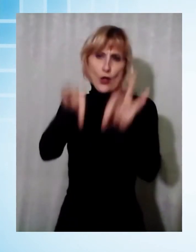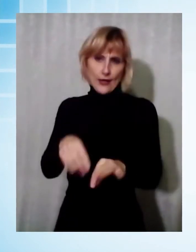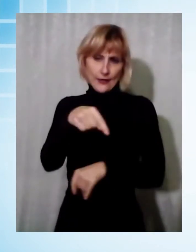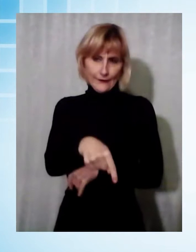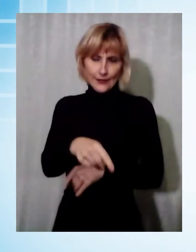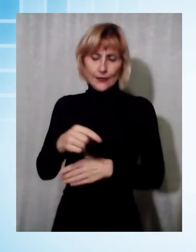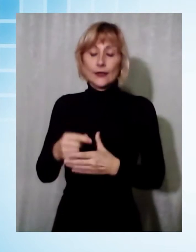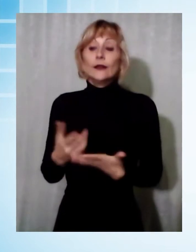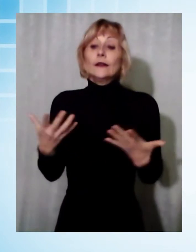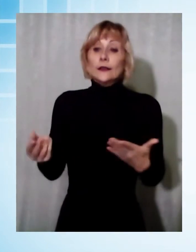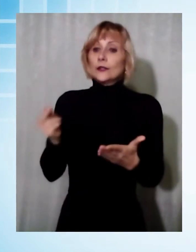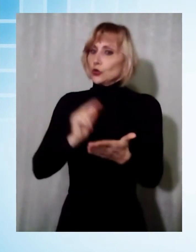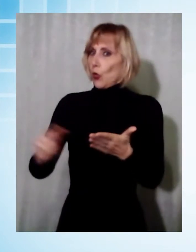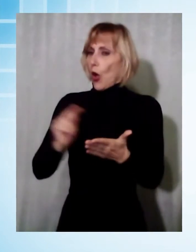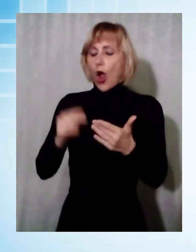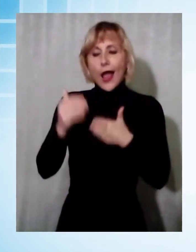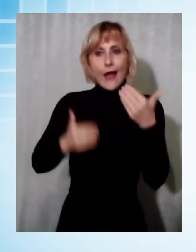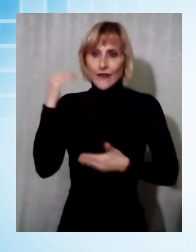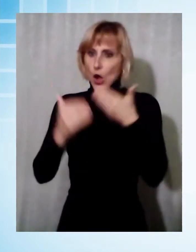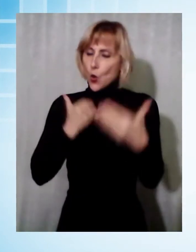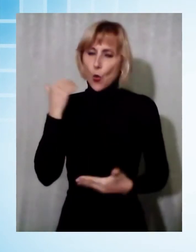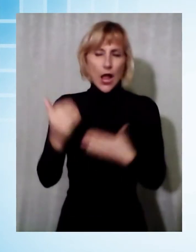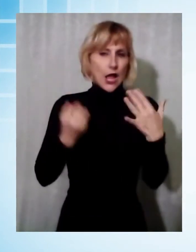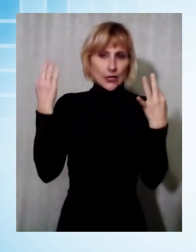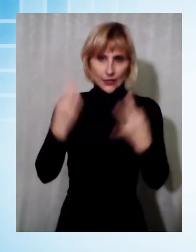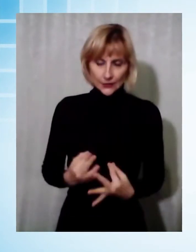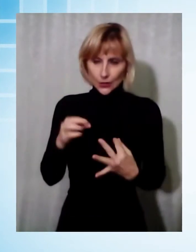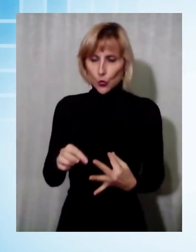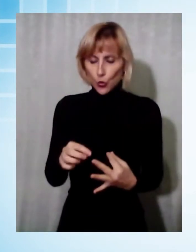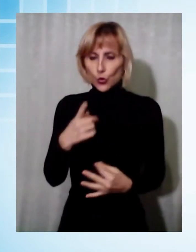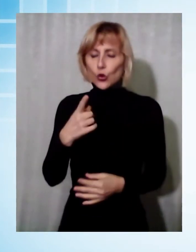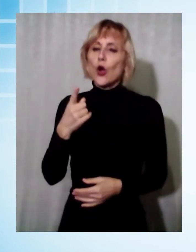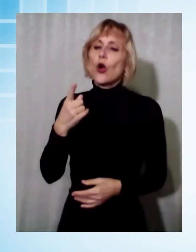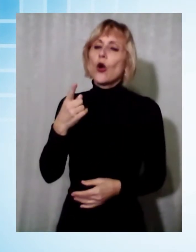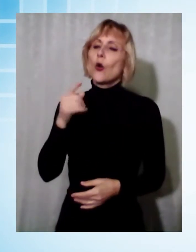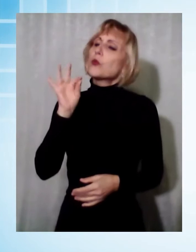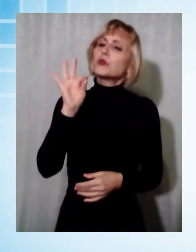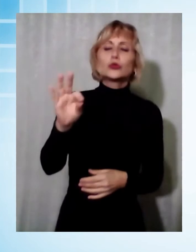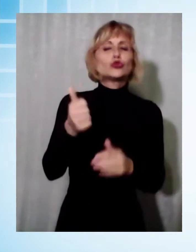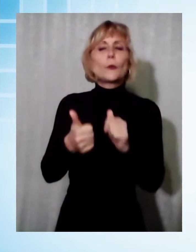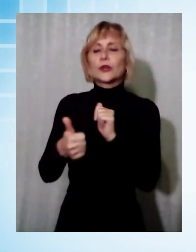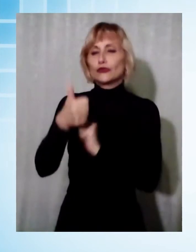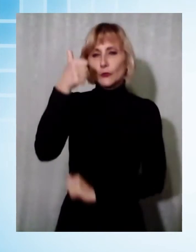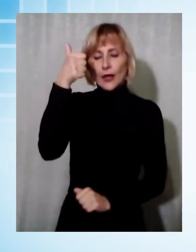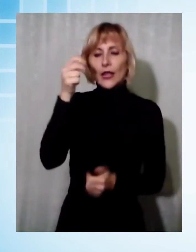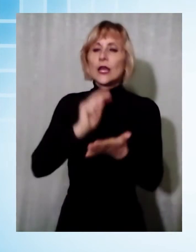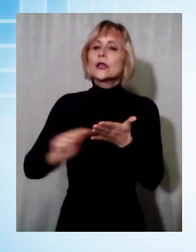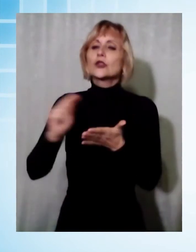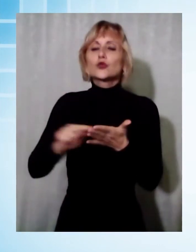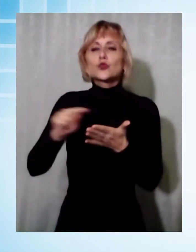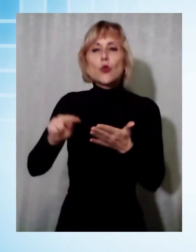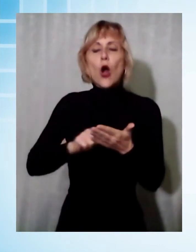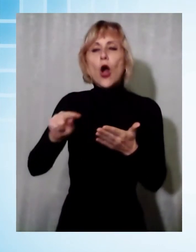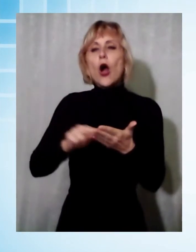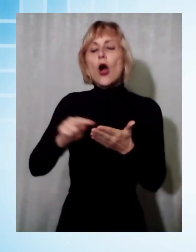una scuola che fa dell'efficientamento energetico, uno dei punti principali sui quali abbiamo lavorato, una scuola in bioedilizia,